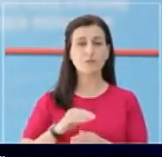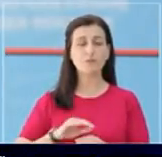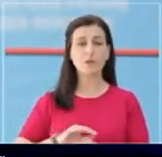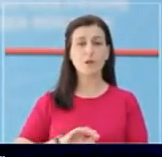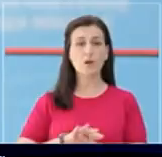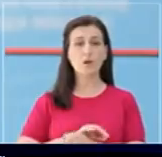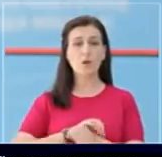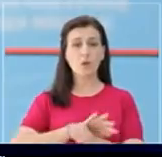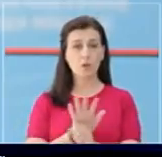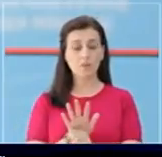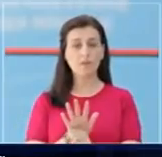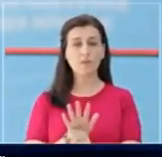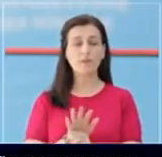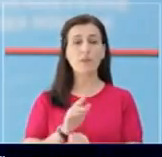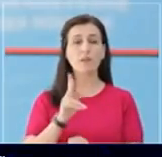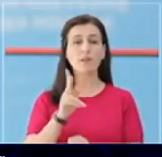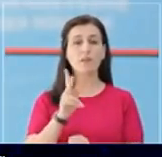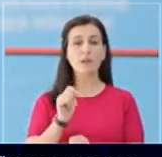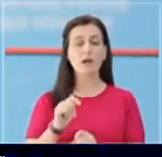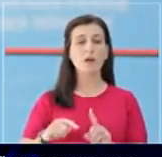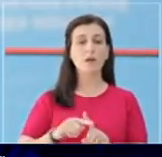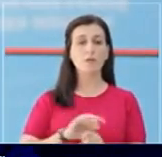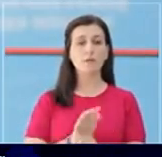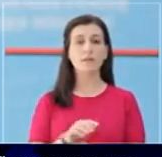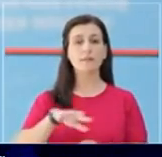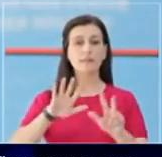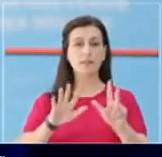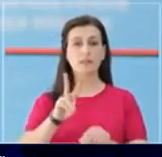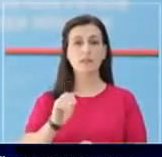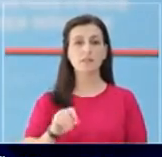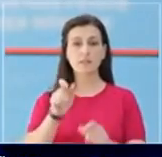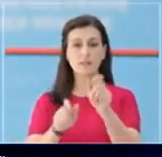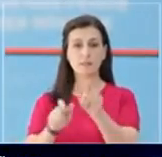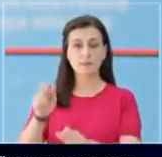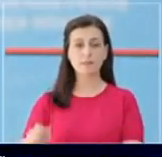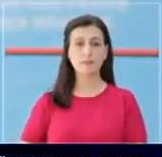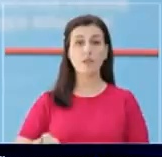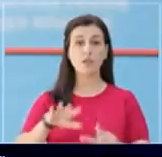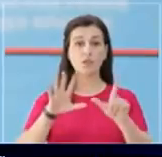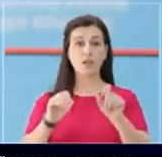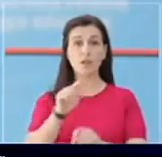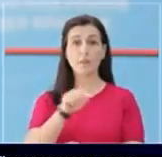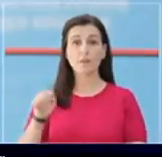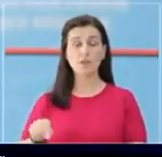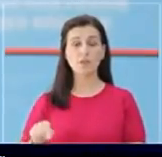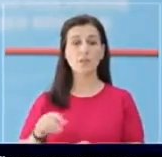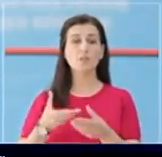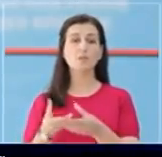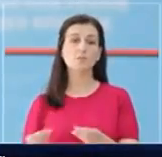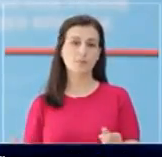pozitiv me COVID-19 në gjithë vëndit të 120 qytetarë, ndërsa 7-10% të tyre